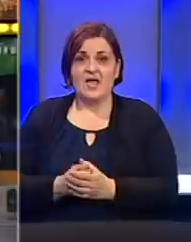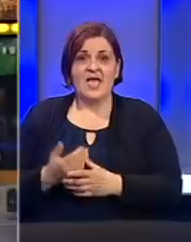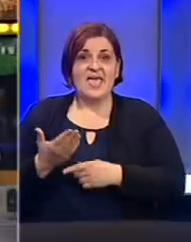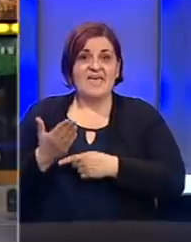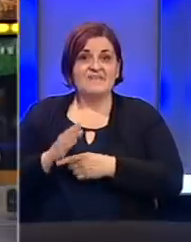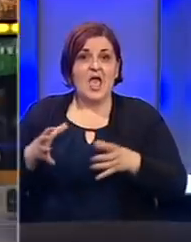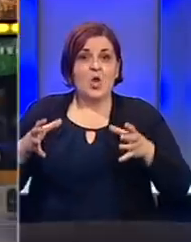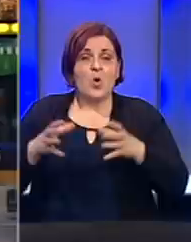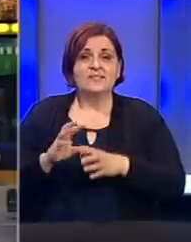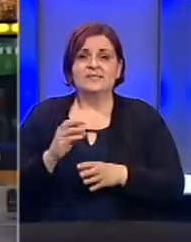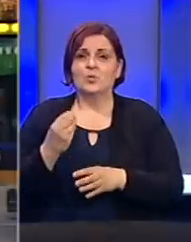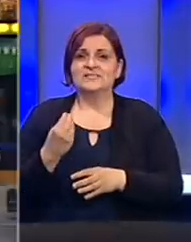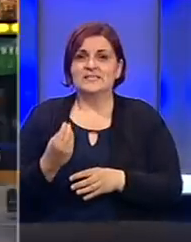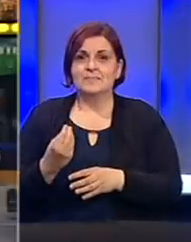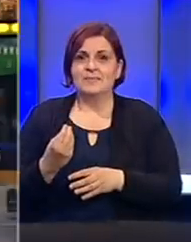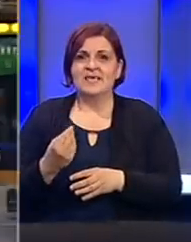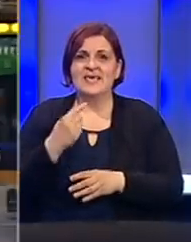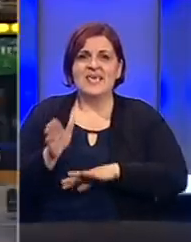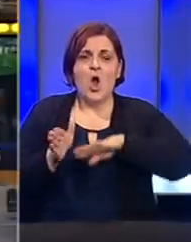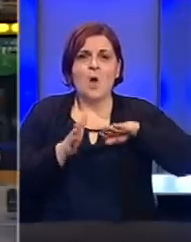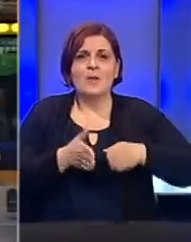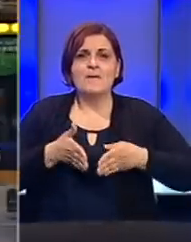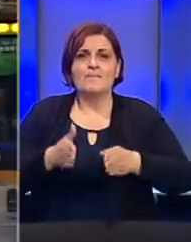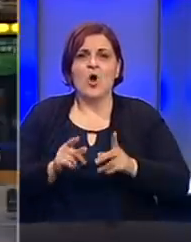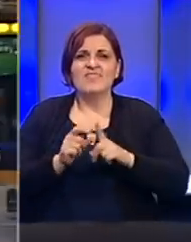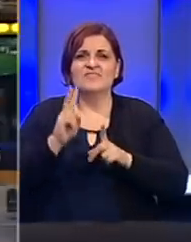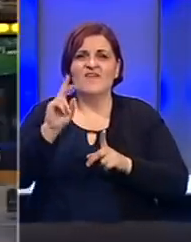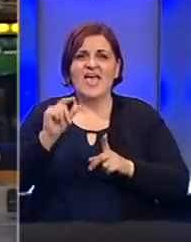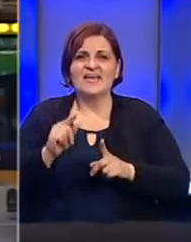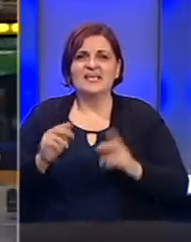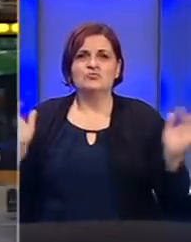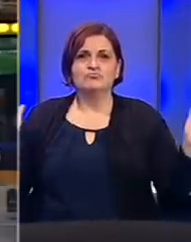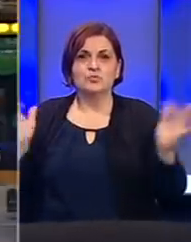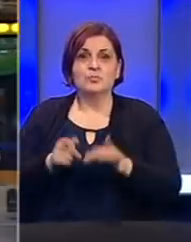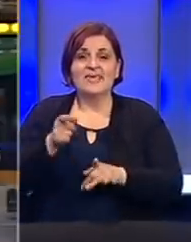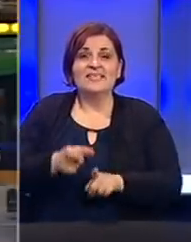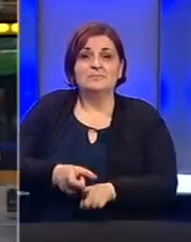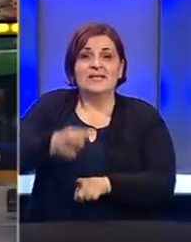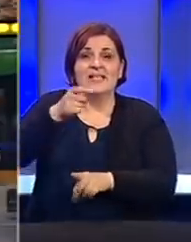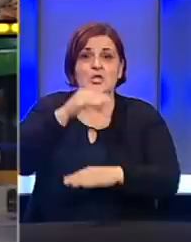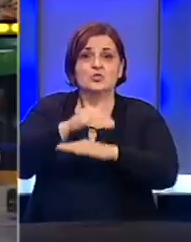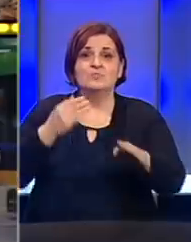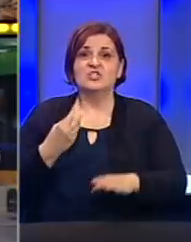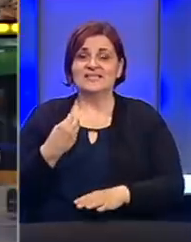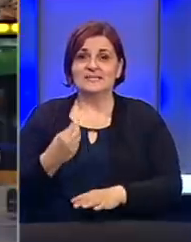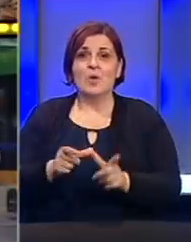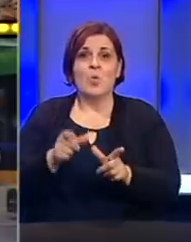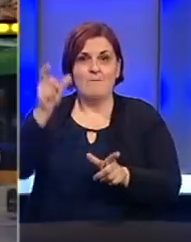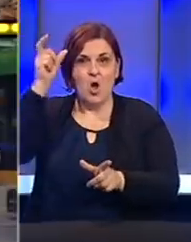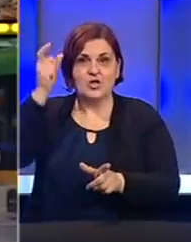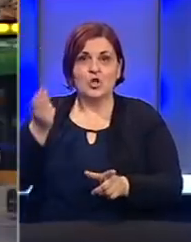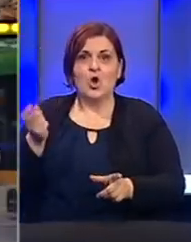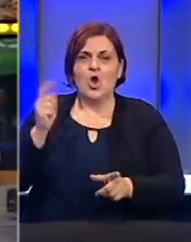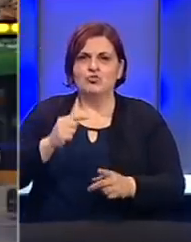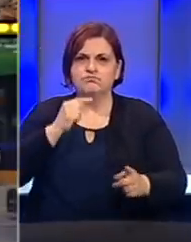Zastupnici vladajuće koalicije u Srbiji i oporbenog pokreta dveri sukobili su se ispred zgrade Skupštine Srbije u Beogradu.